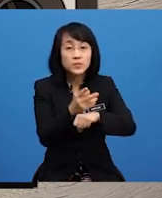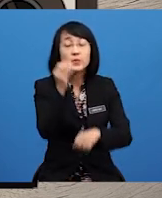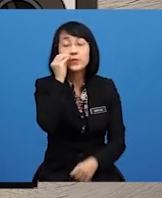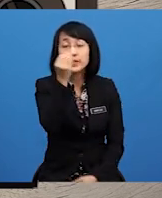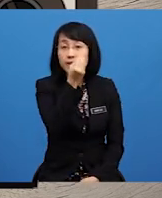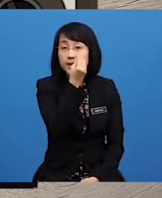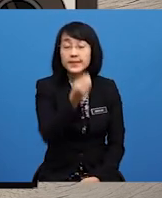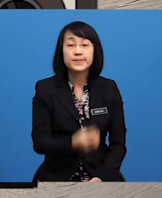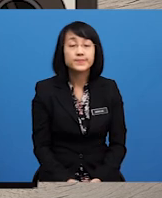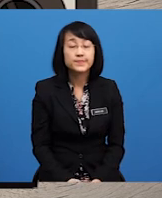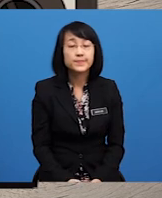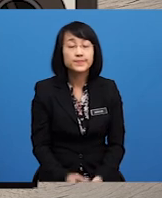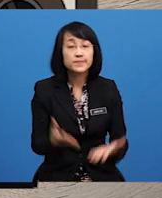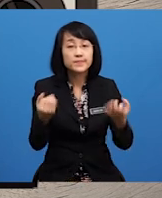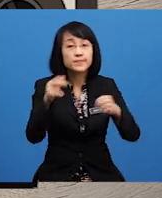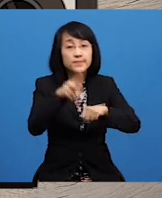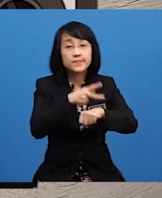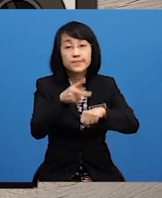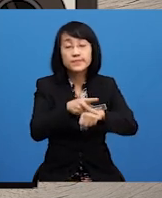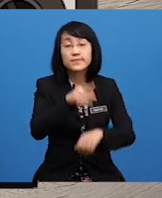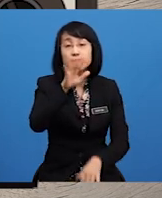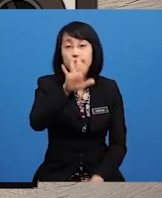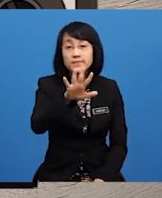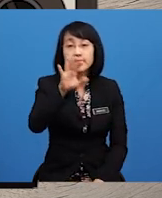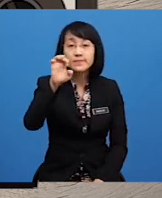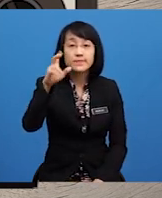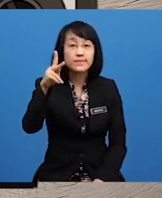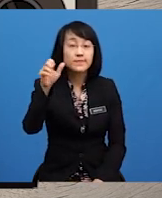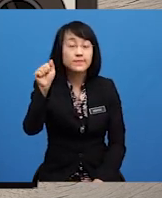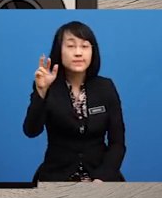pakai Lima Ekar